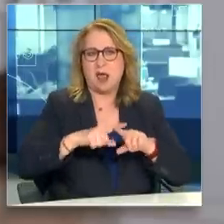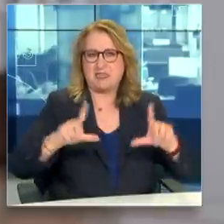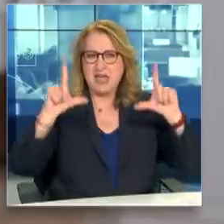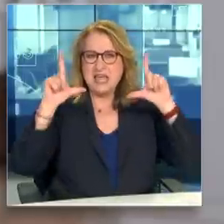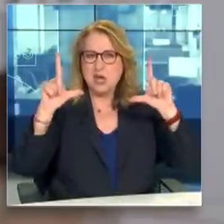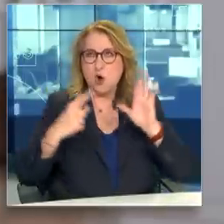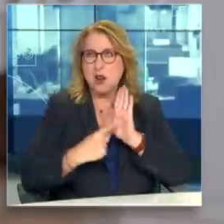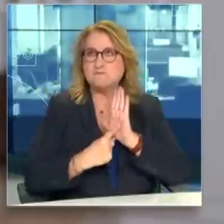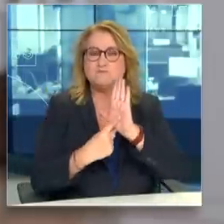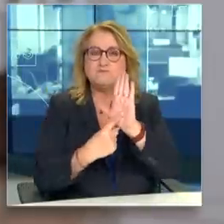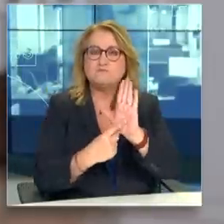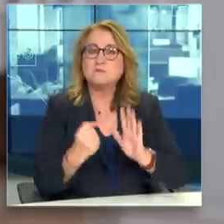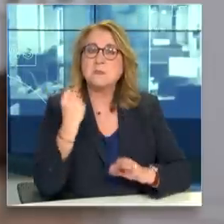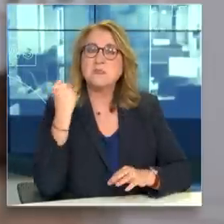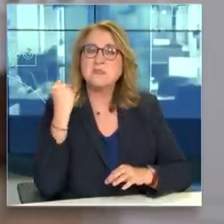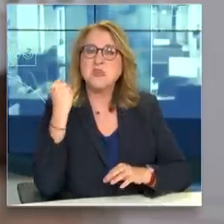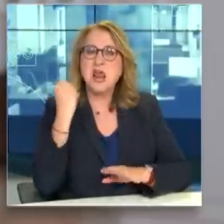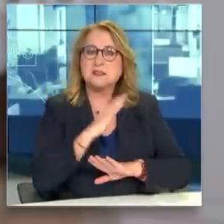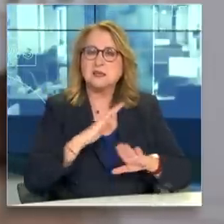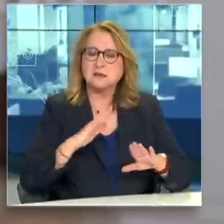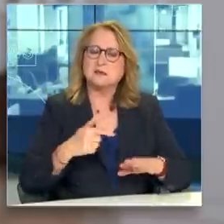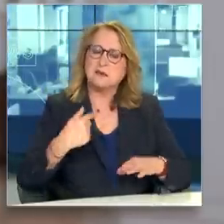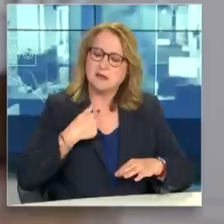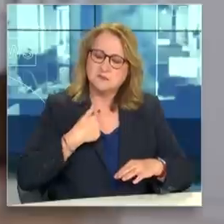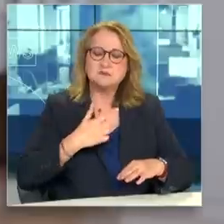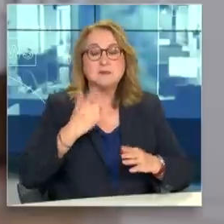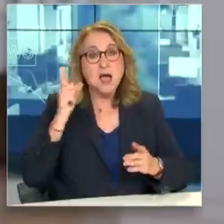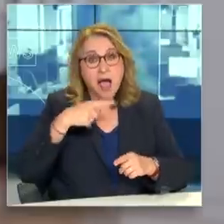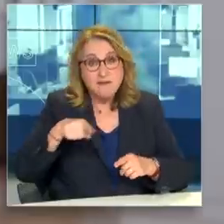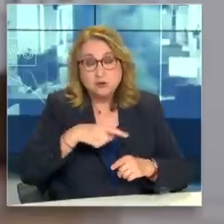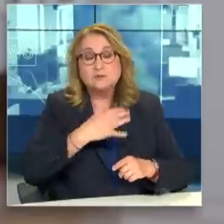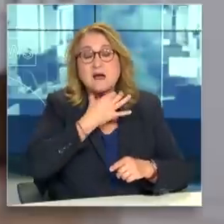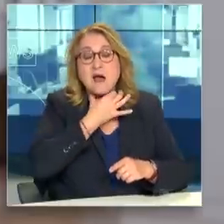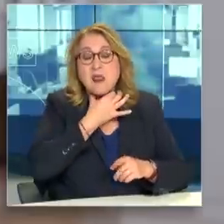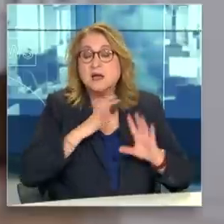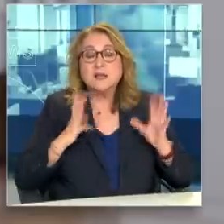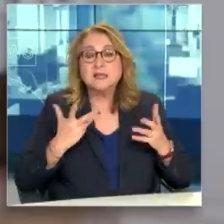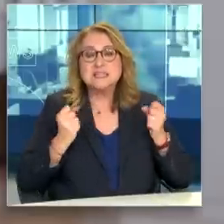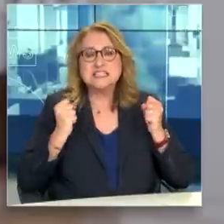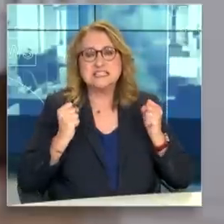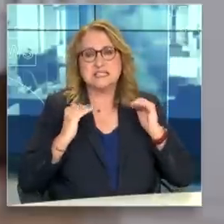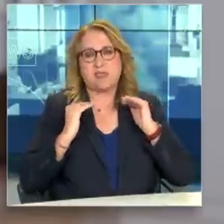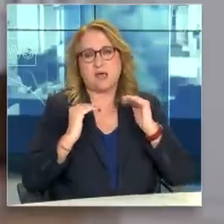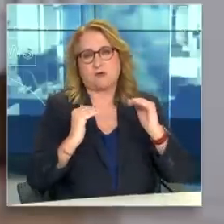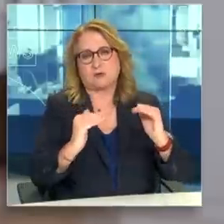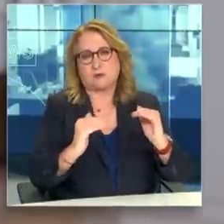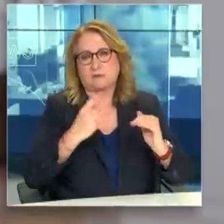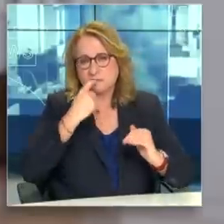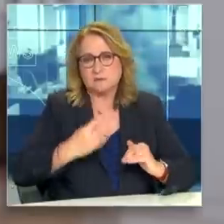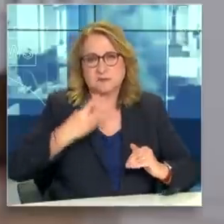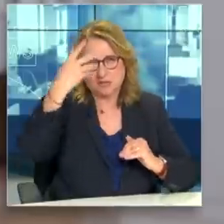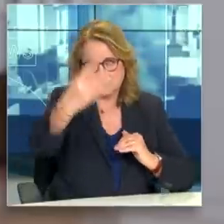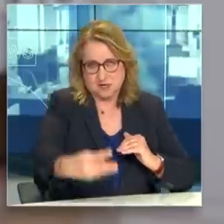πολιτική σταθερότητα σε ορίζοντα τετραετίας. Γι' αυτό και συνιστά θέμα εξαιρετικής σημασίας, σύμφωνα με το άρθρο